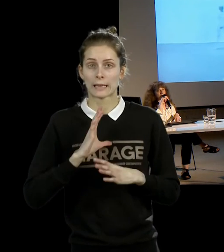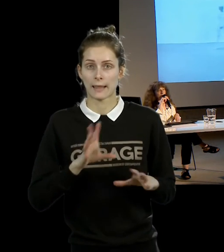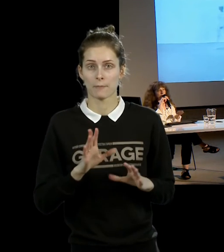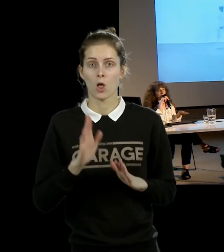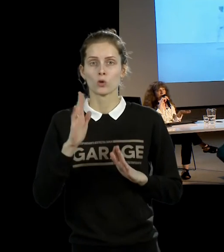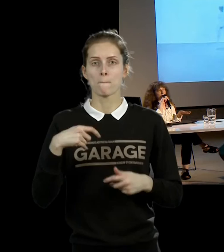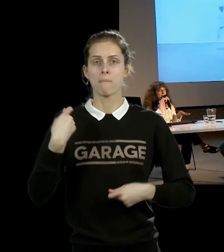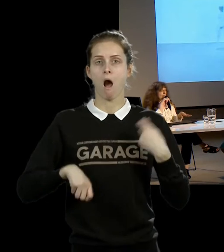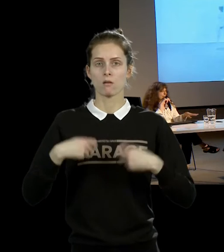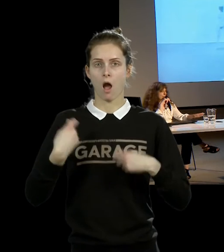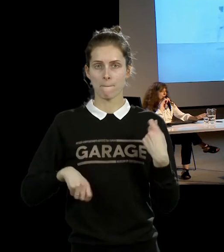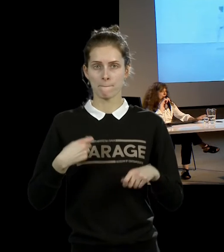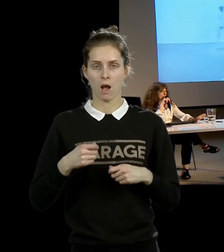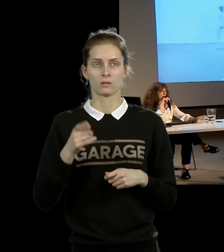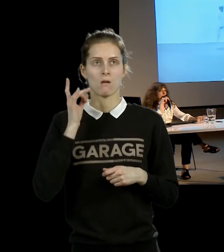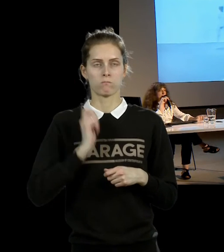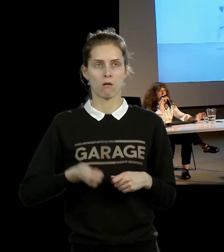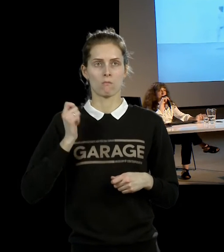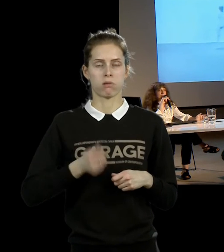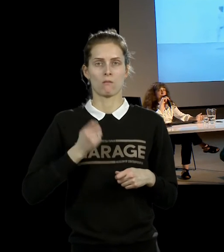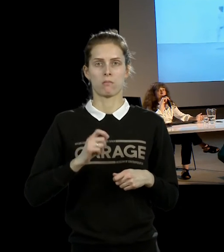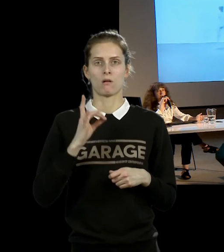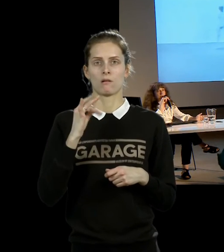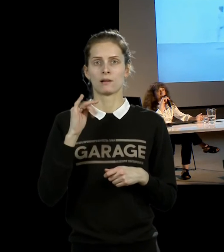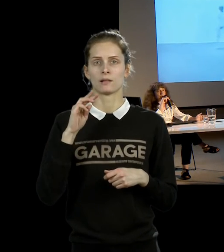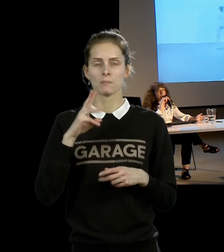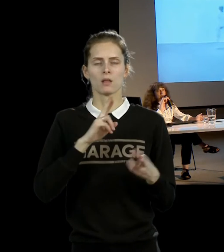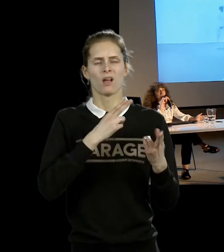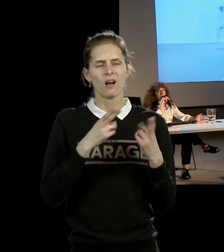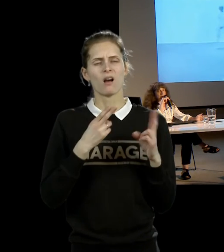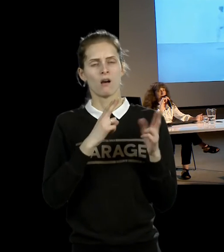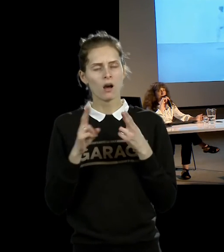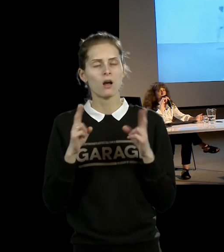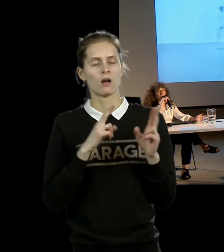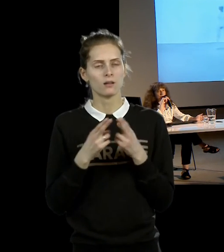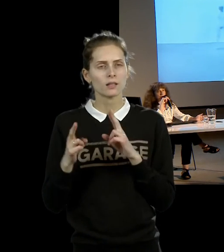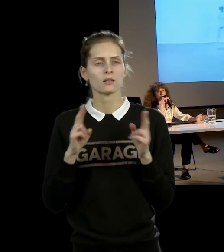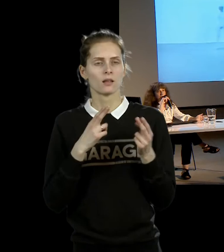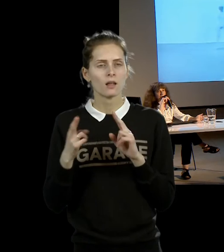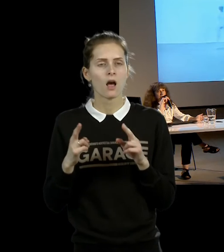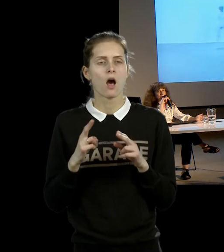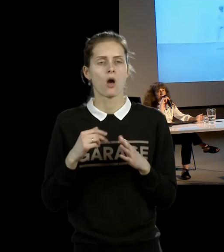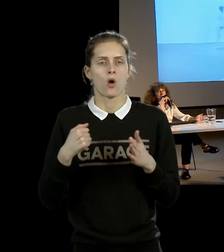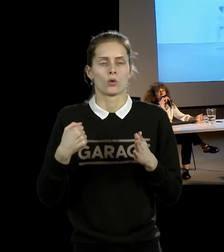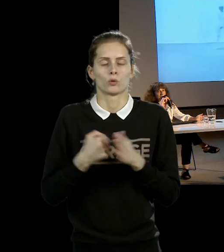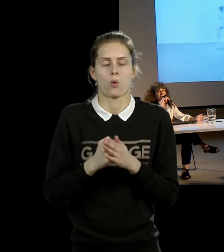ритм, такой там-там, и танцевала она, пока она не упала от усталости, танцевала она сутки с лишним.